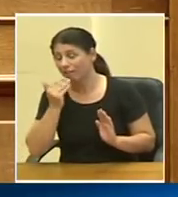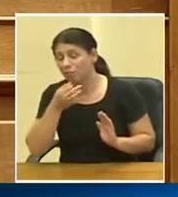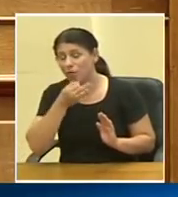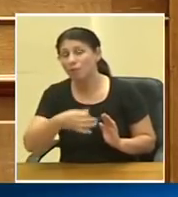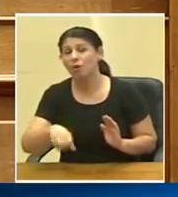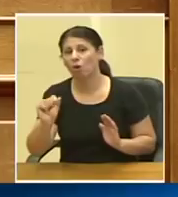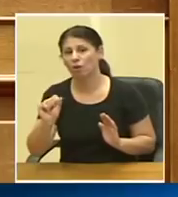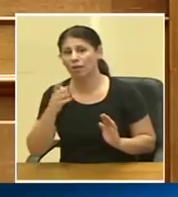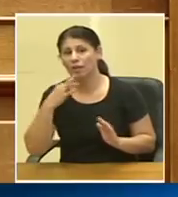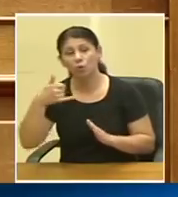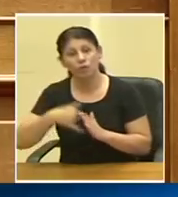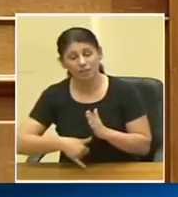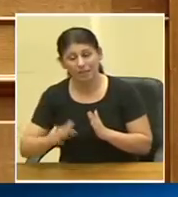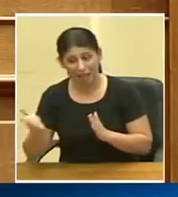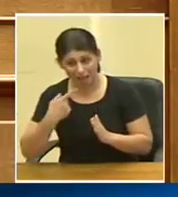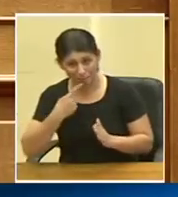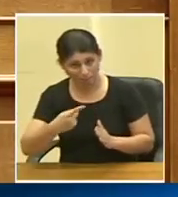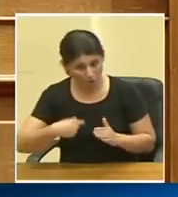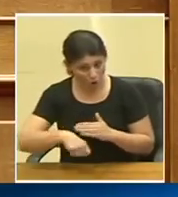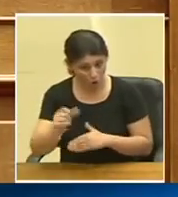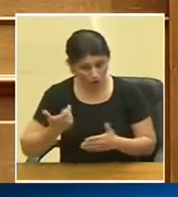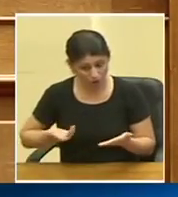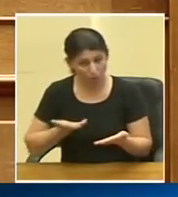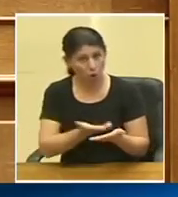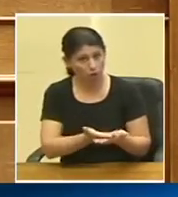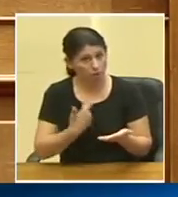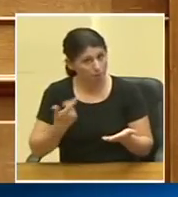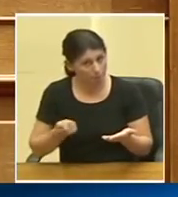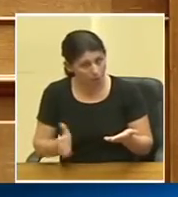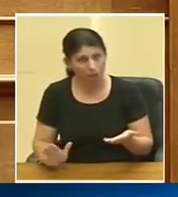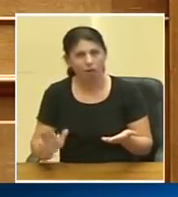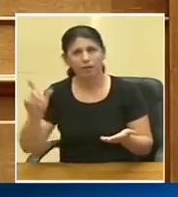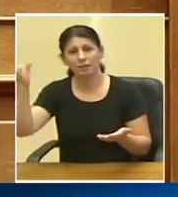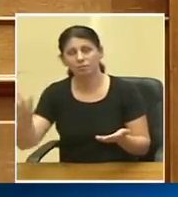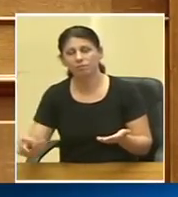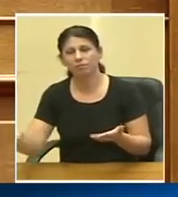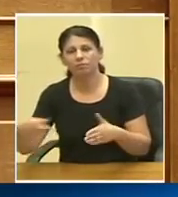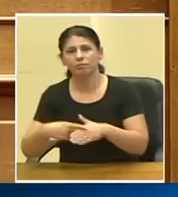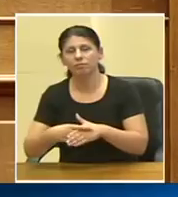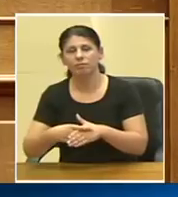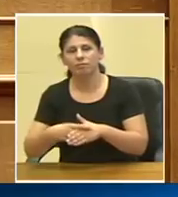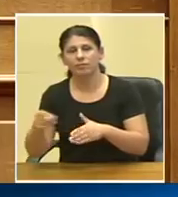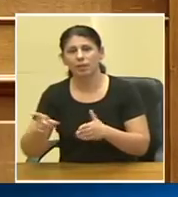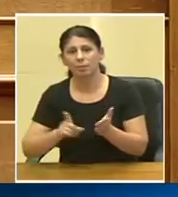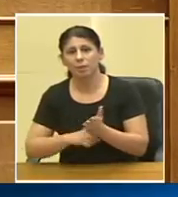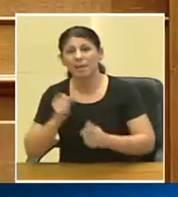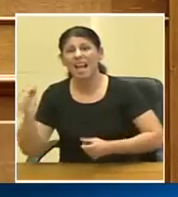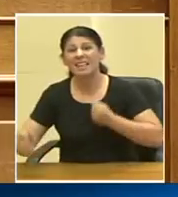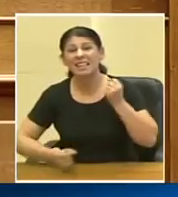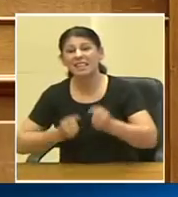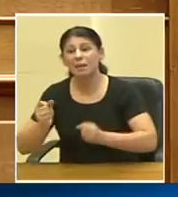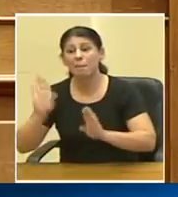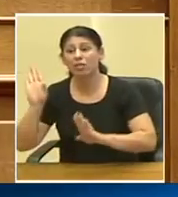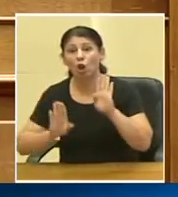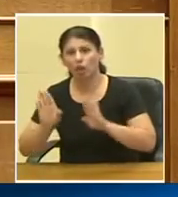όχι γιατί ουσιαστικά αν πει όχι στην πρόταση την οποία έχουμε κάνει θα πρέπει να τους κυνηγήσουν η μετοχή